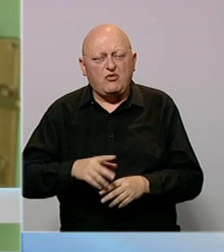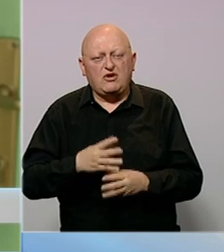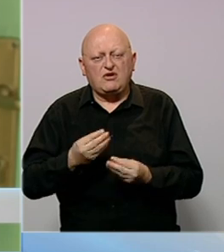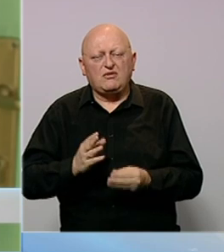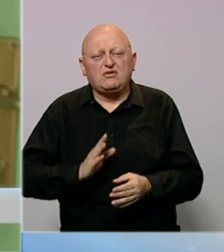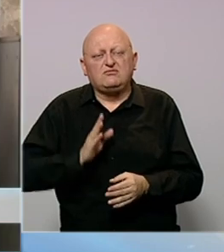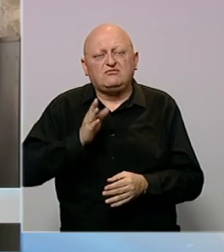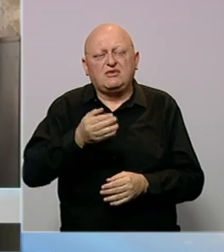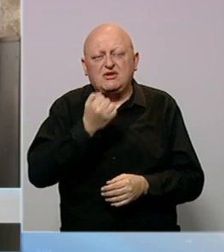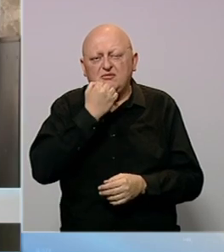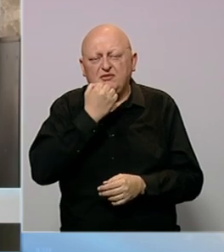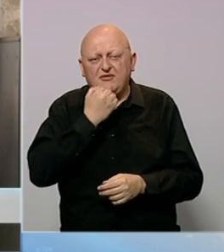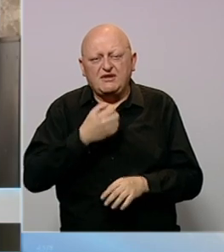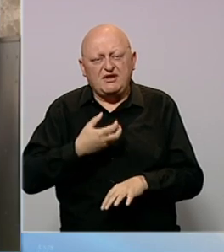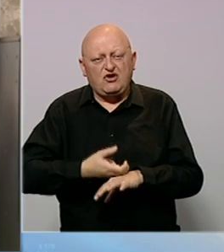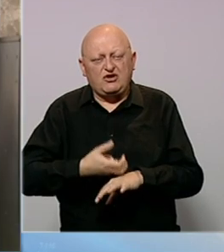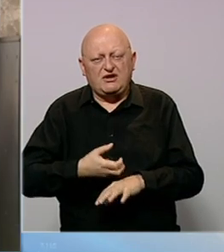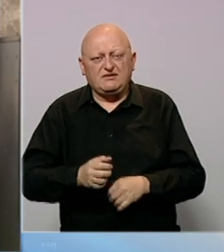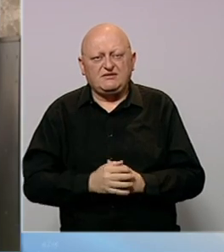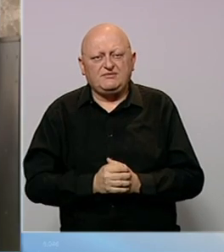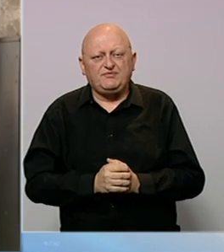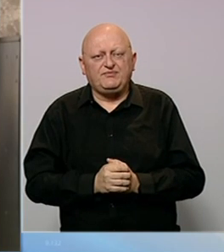češće posjećivati privatne ordinacije.